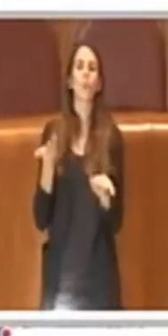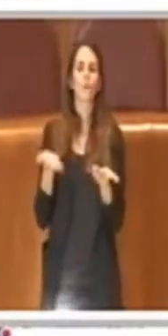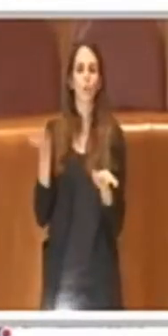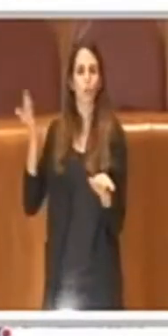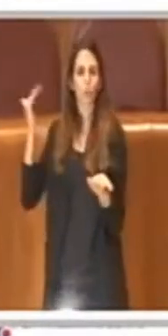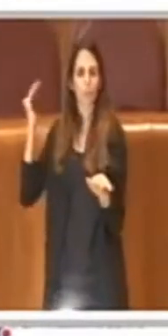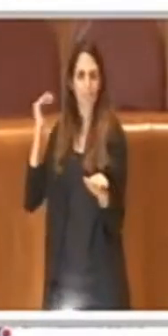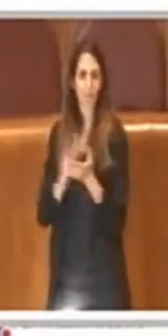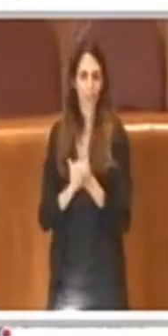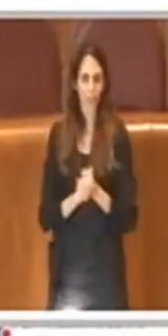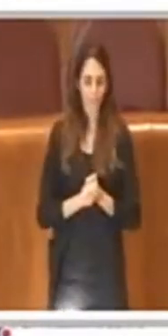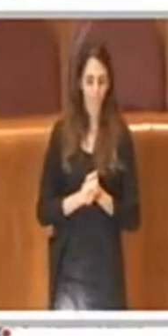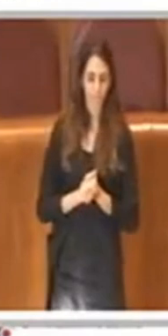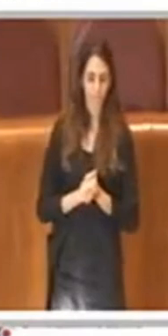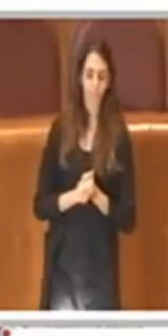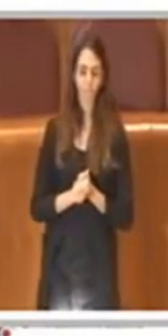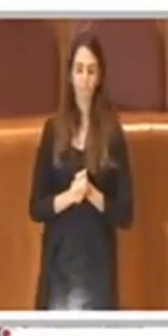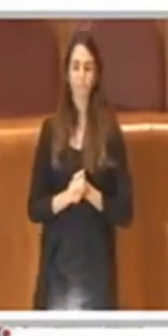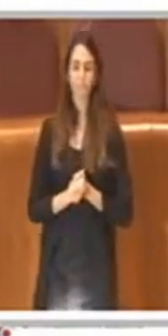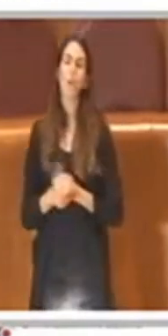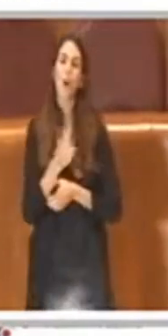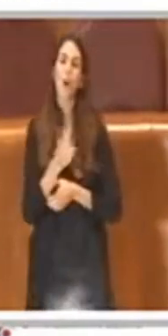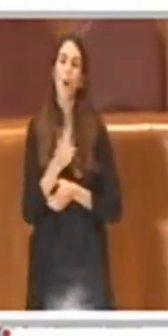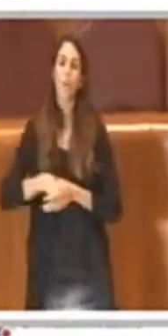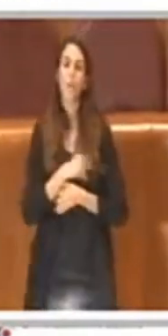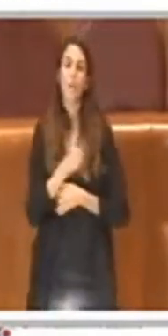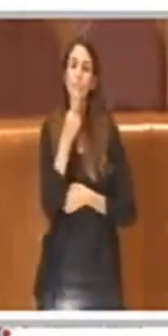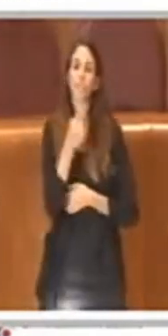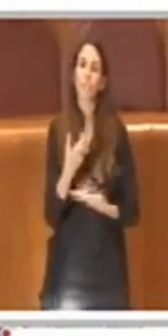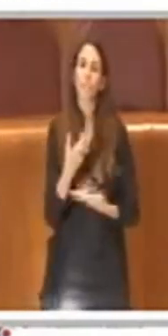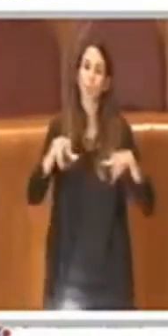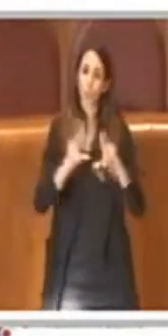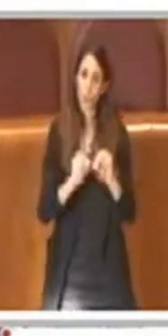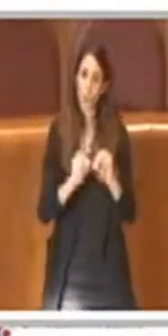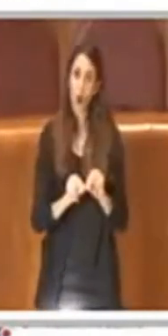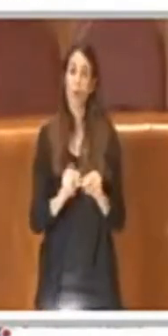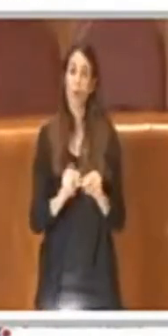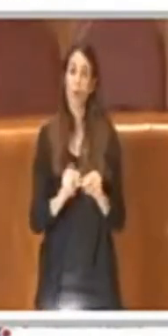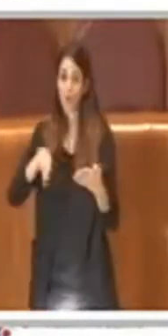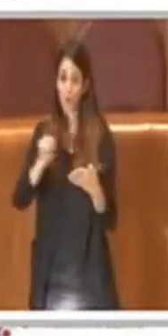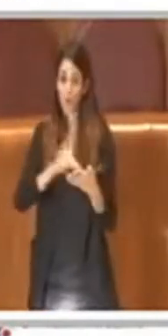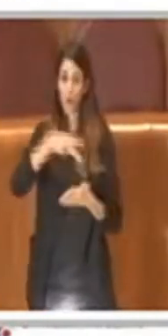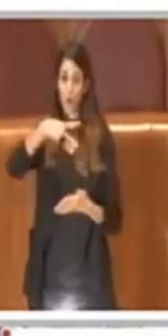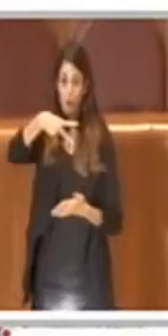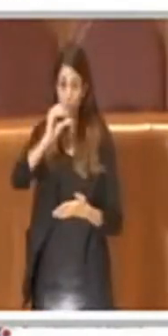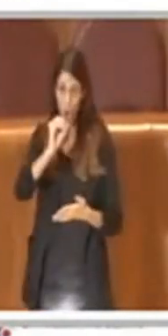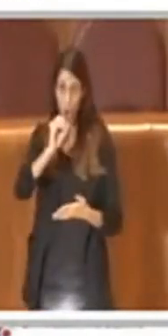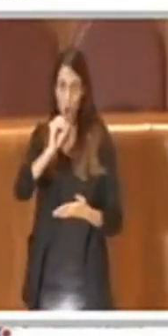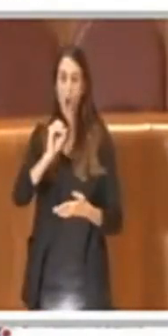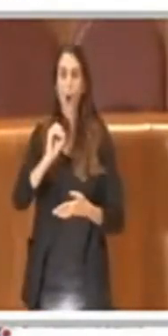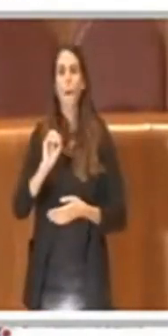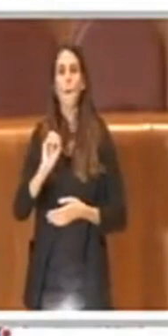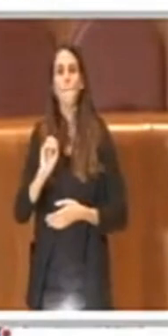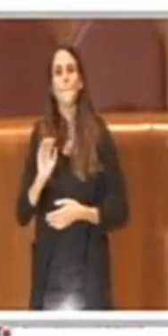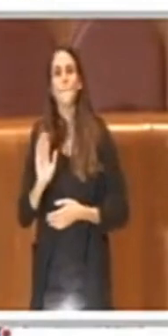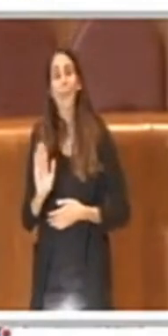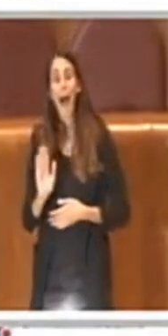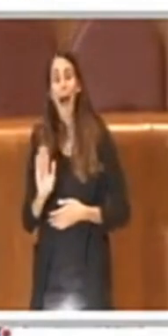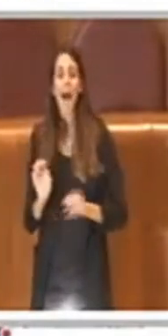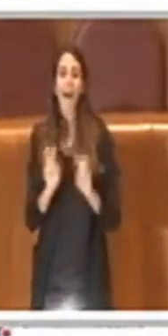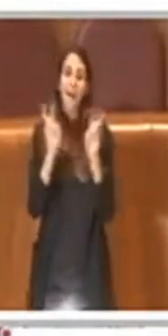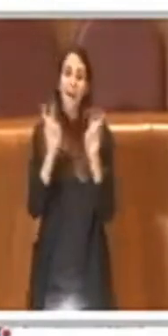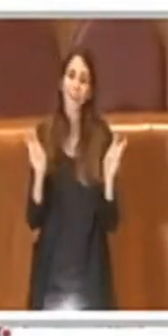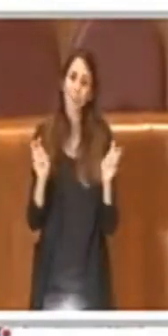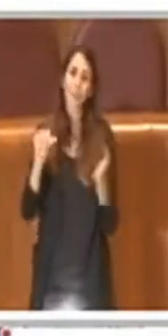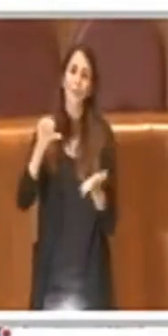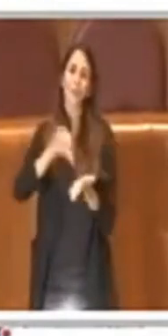cui ribadiamo che è un no, però è un no, ma per noi il tema del centro